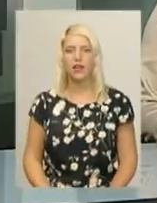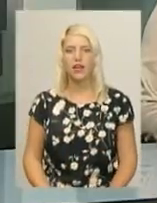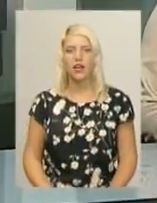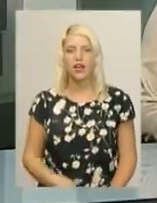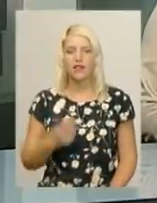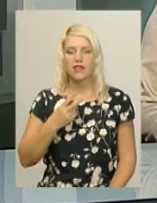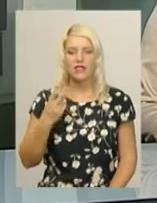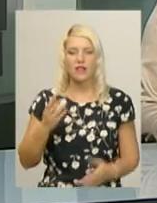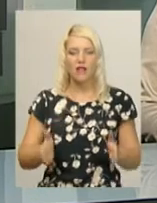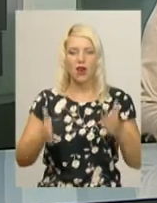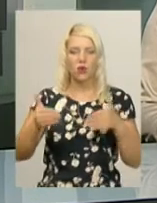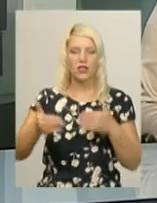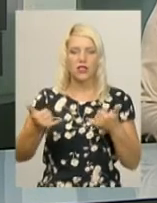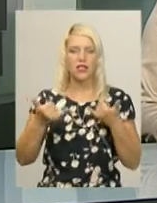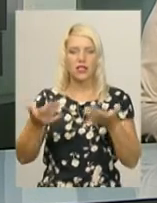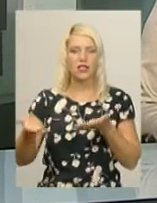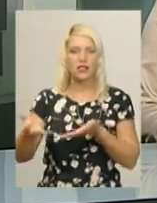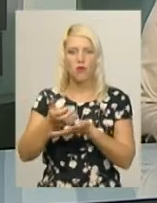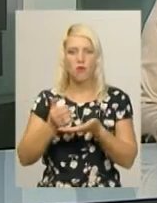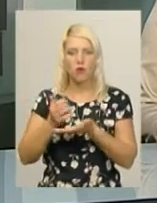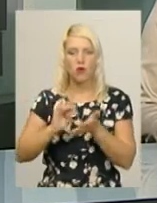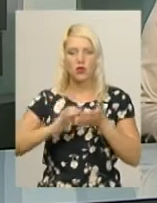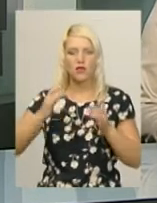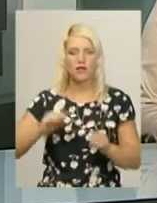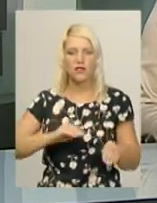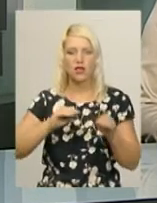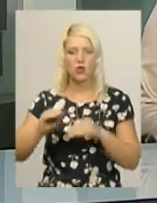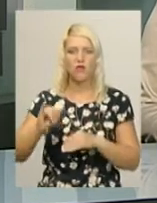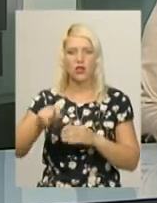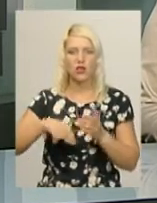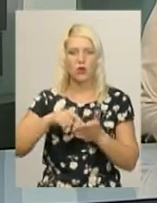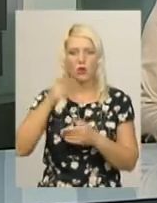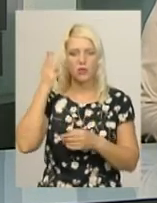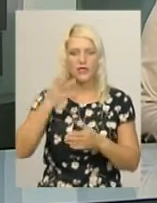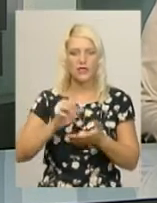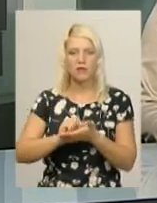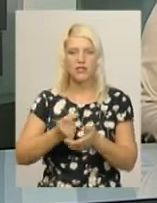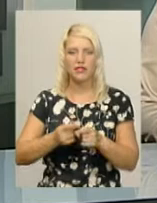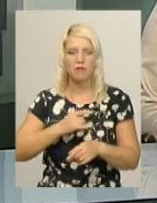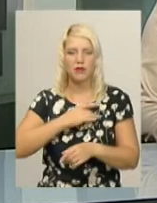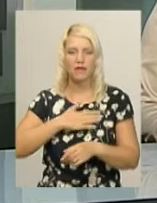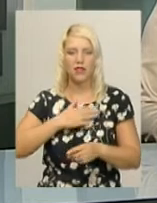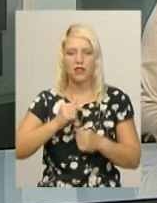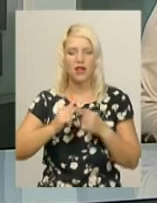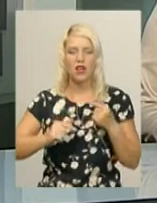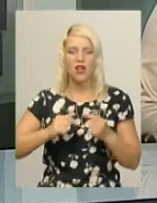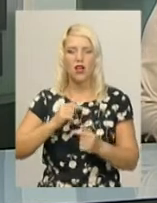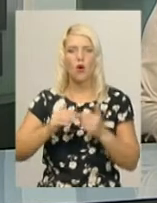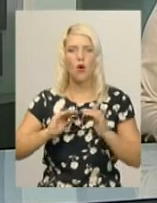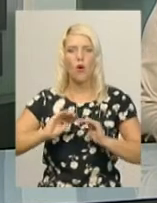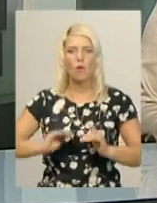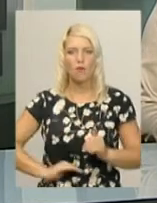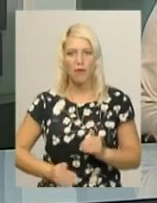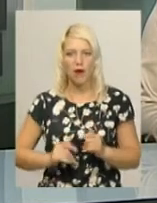22 контейнери для збору скла встановили у Хмельницькому. Займається цим приватна компанія. Цього року вона уклала угоду з